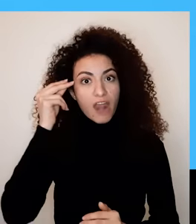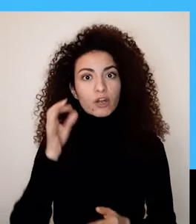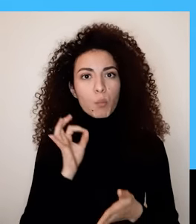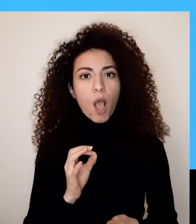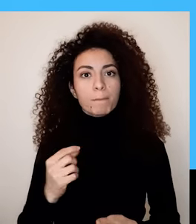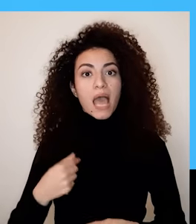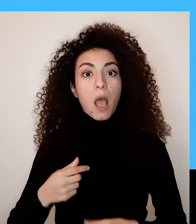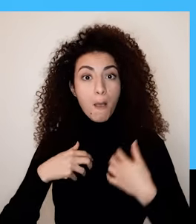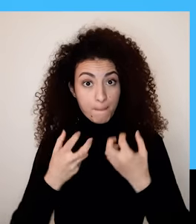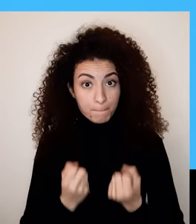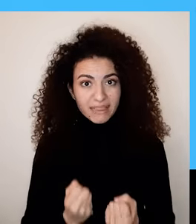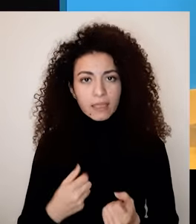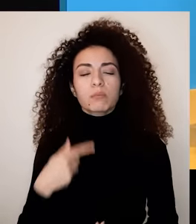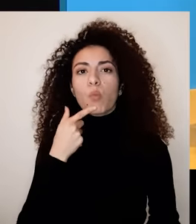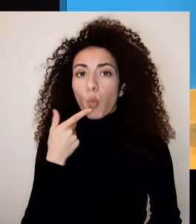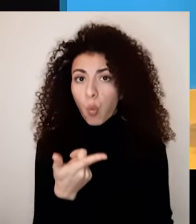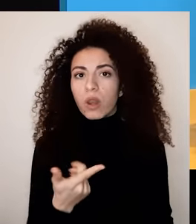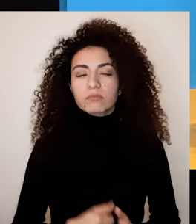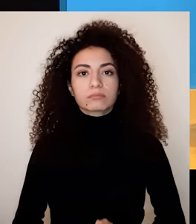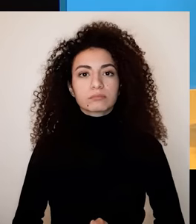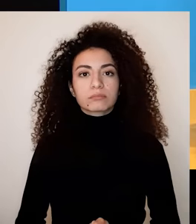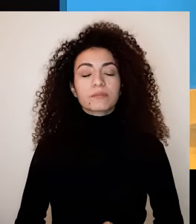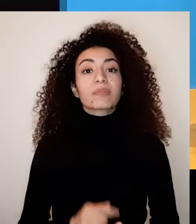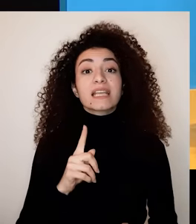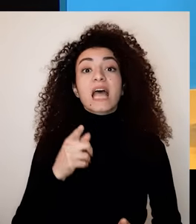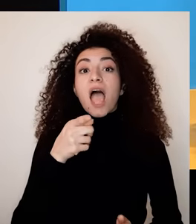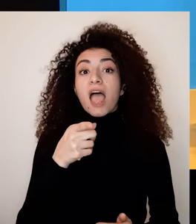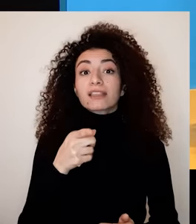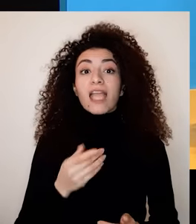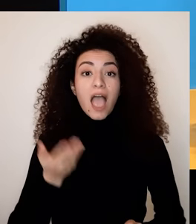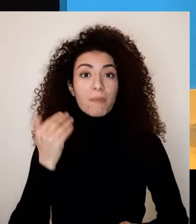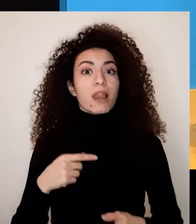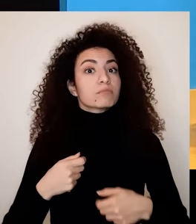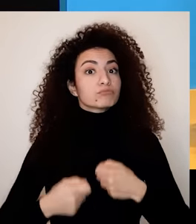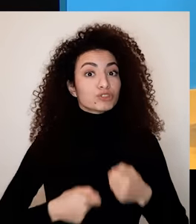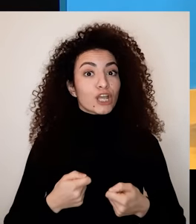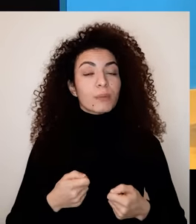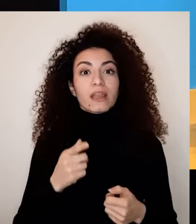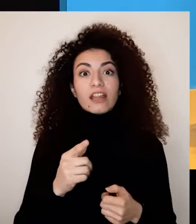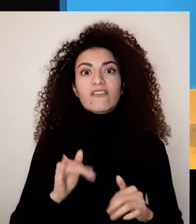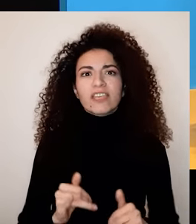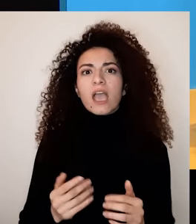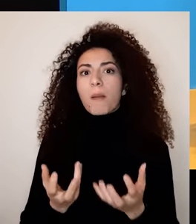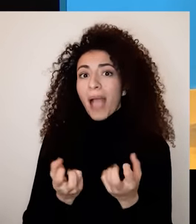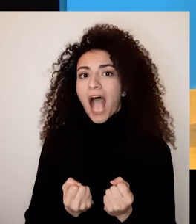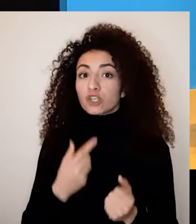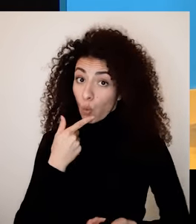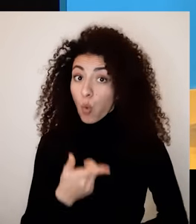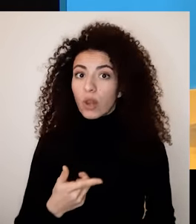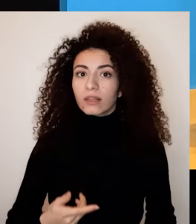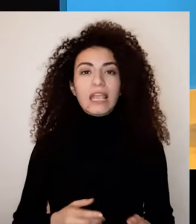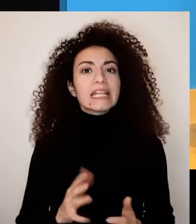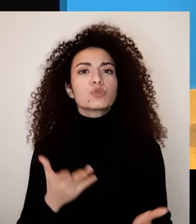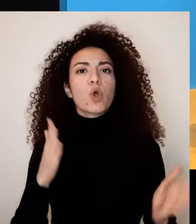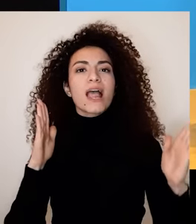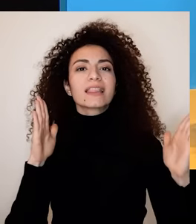تتغاضى عن المطالبة بحقوقها وإنت هل سبق أعبرتي عن حاجاتك للتسهيلات المواقف معينة؟ شو كانت